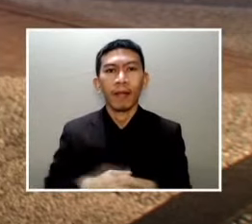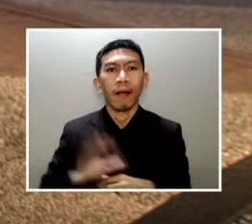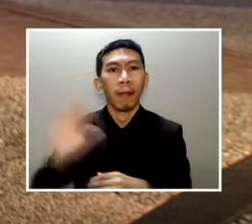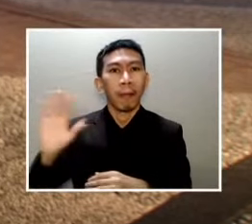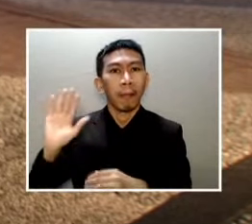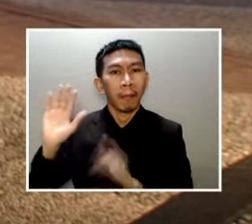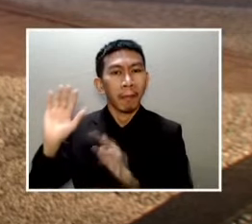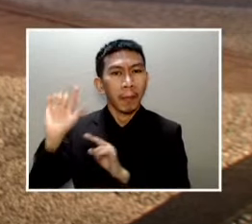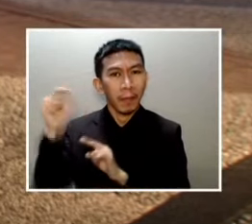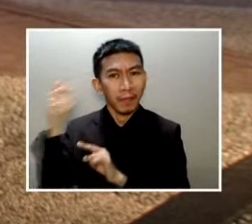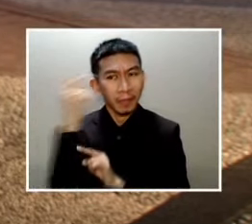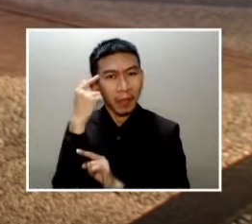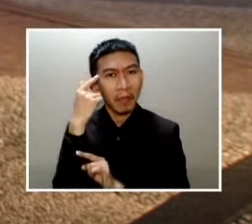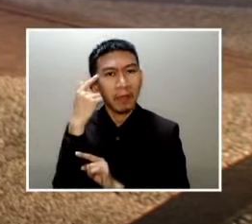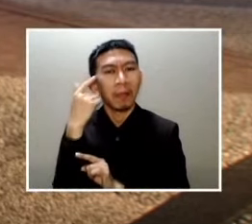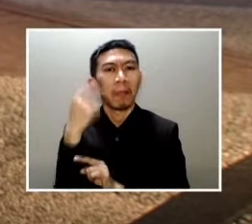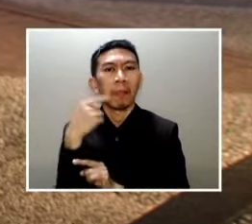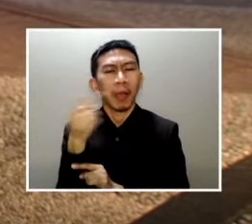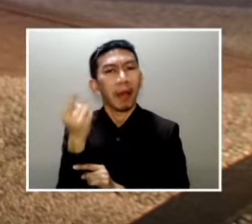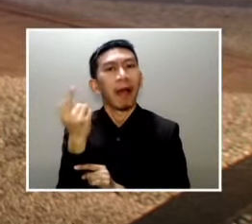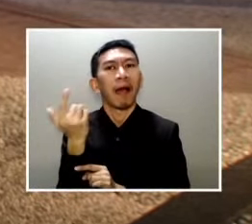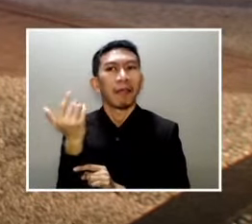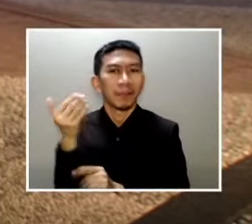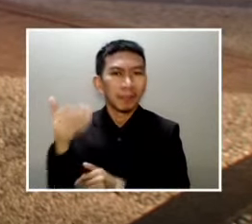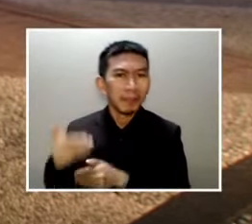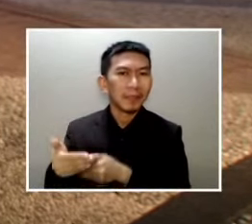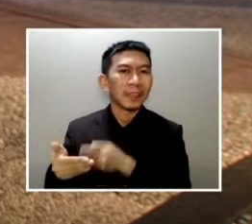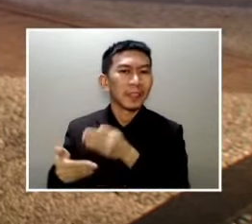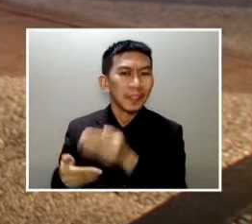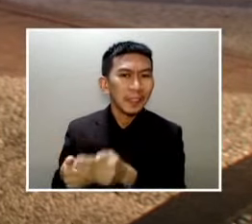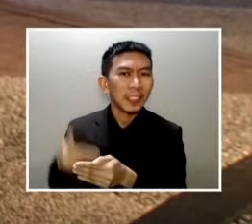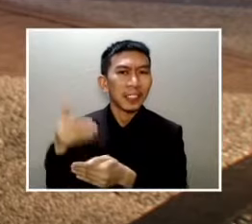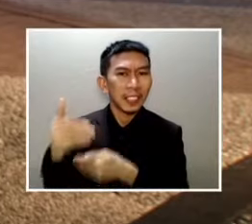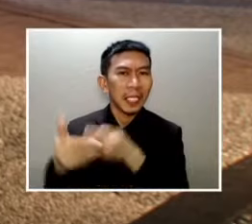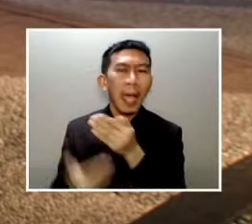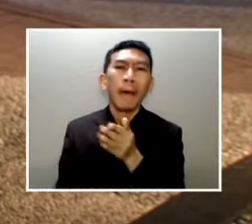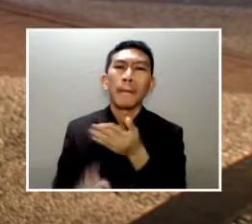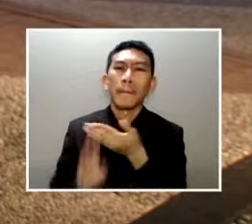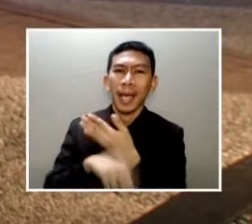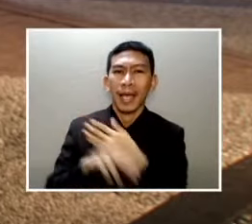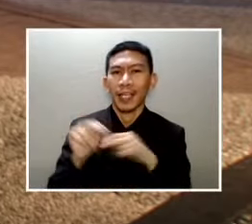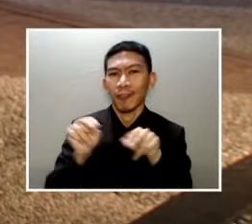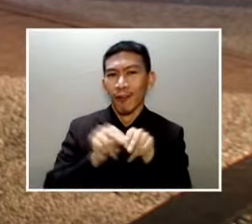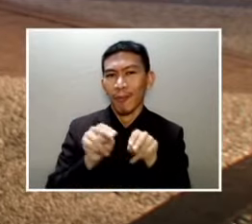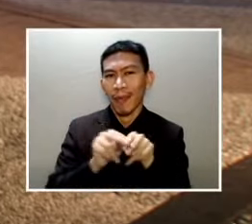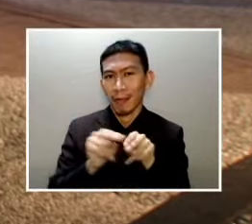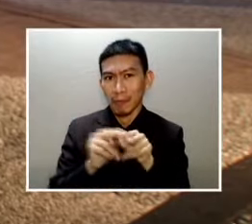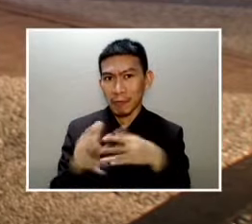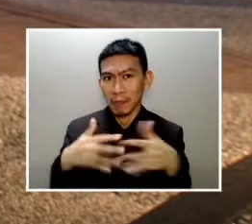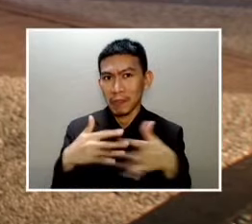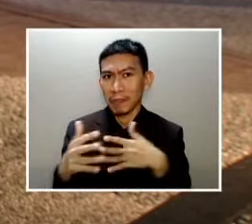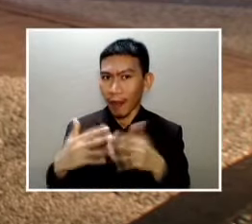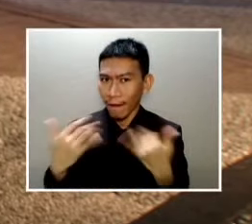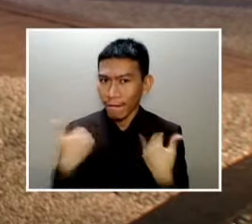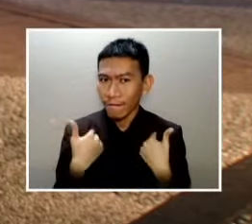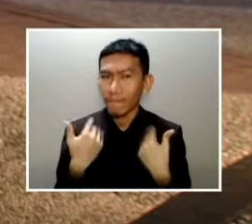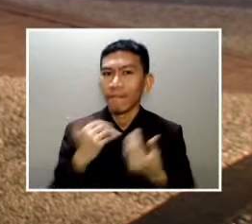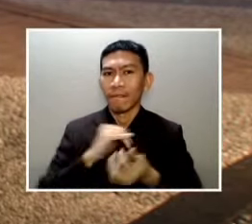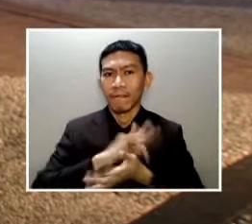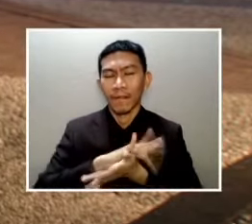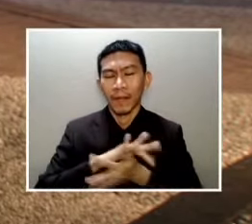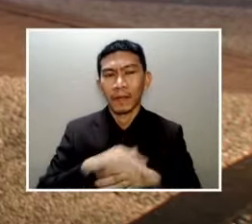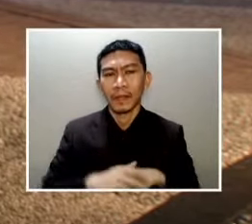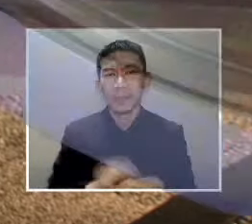ito ng unti-unting pagbabalik sa normal sa gitna ng pandemya Nagpapatrol North America Bureau Chief TJ